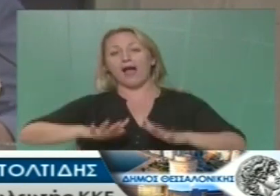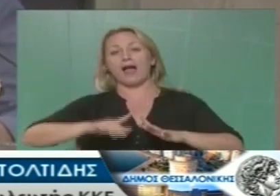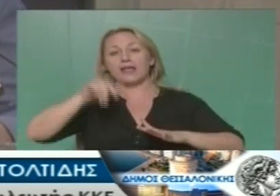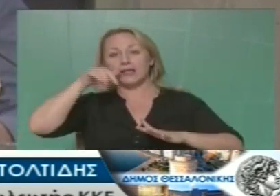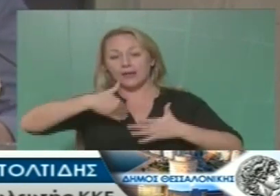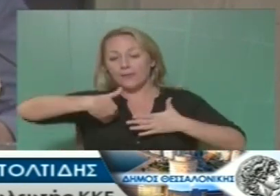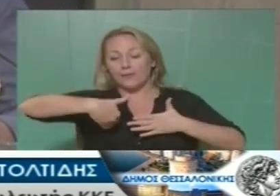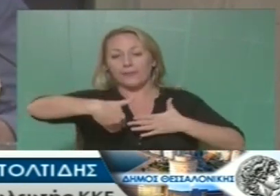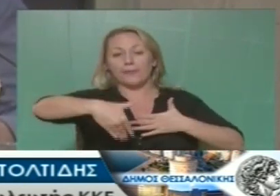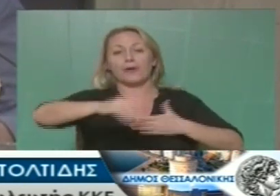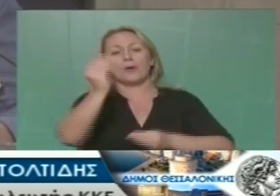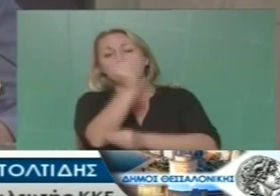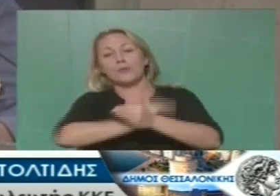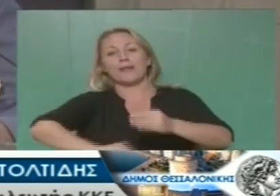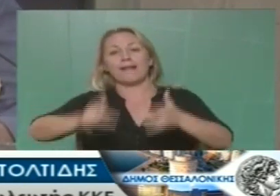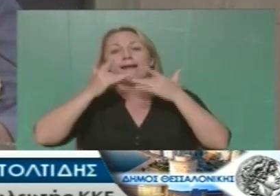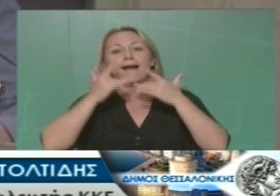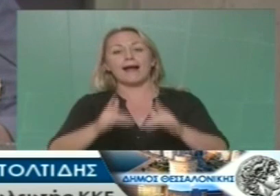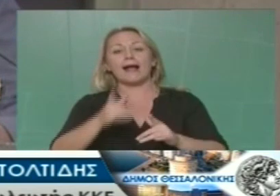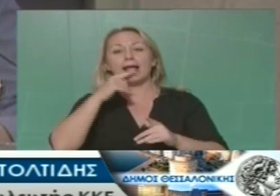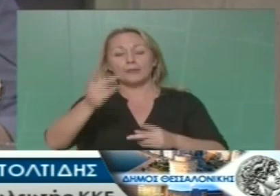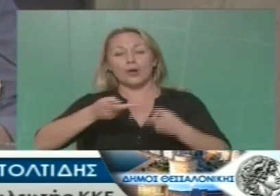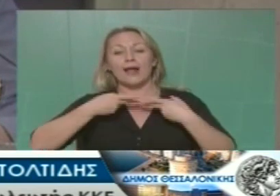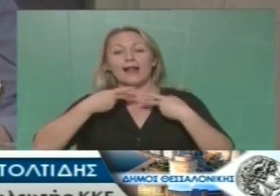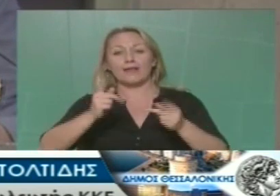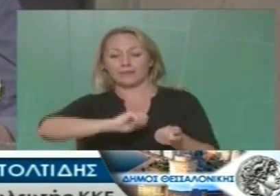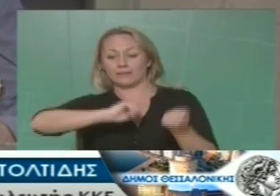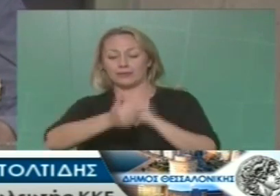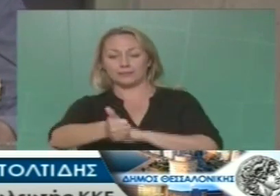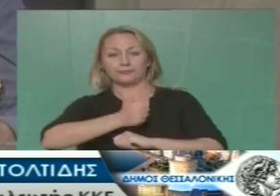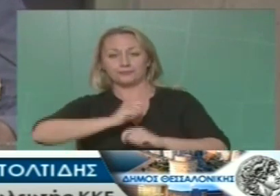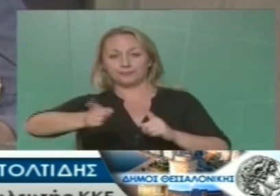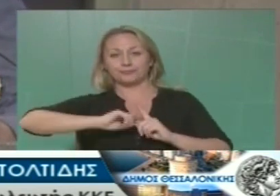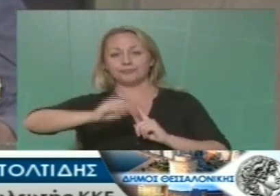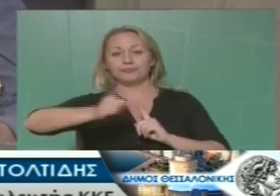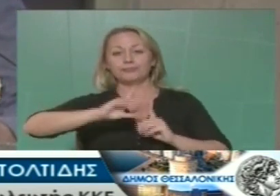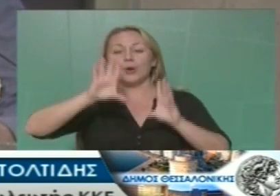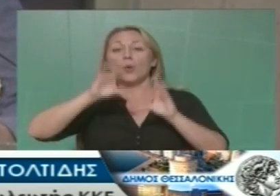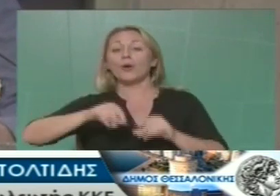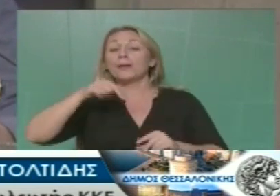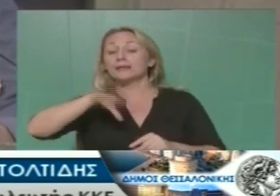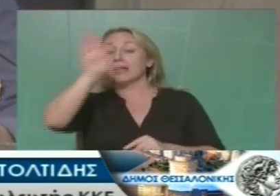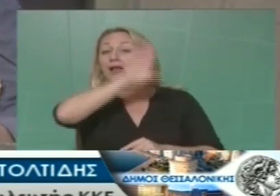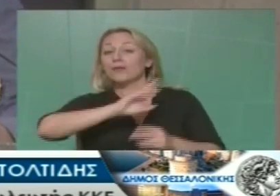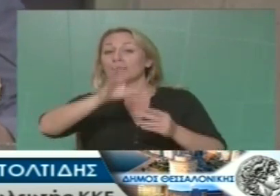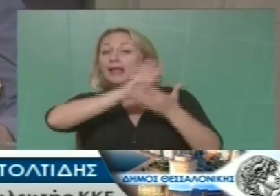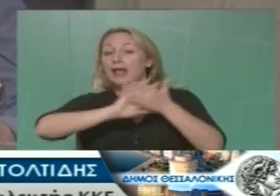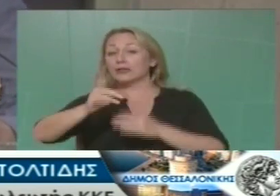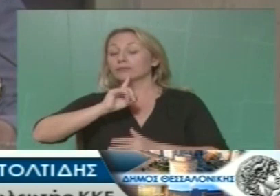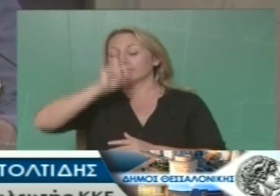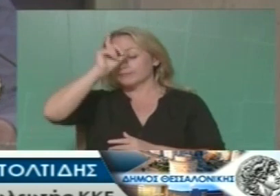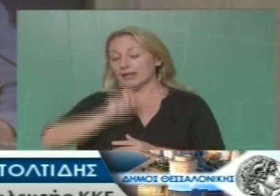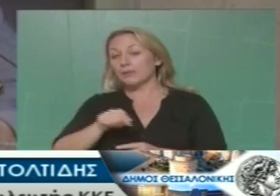επίκυται χειροτέρευση με την επερχόμενη απελευθέρωση δηλαδή ιδιωτικοποίηση των αστικών συγκοινωνιών με βάση την επιταγή της Ευρωπαϊκής Ένωσης την